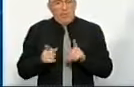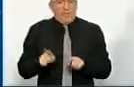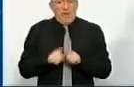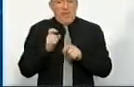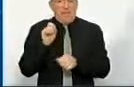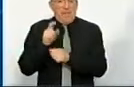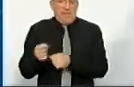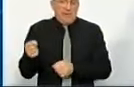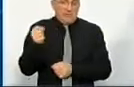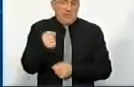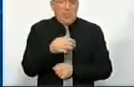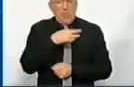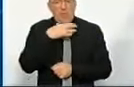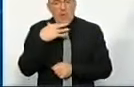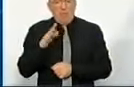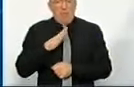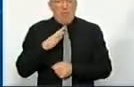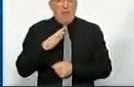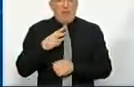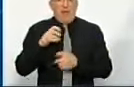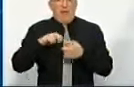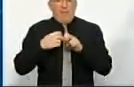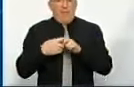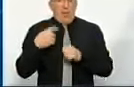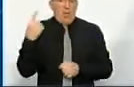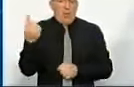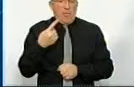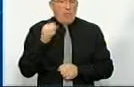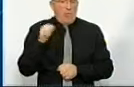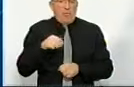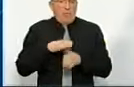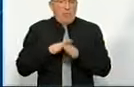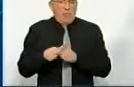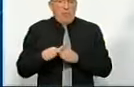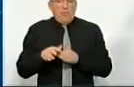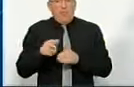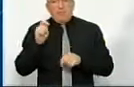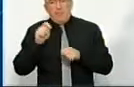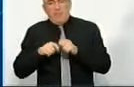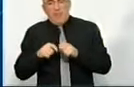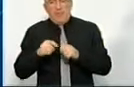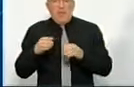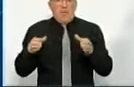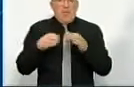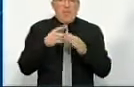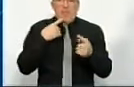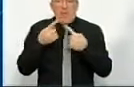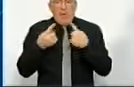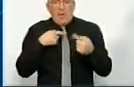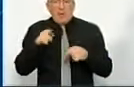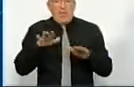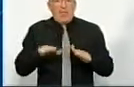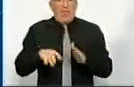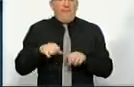при призначенні, в нас багато, от ми були в надвірні Івано-Франківської області. Ви можете провести прамірес, виставити з громадою, порадитись. Та